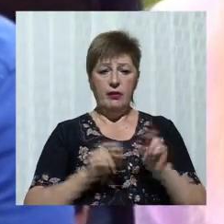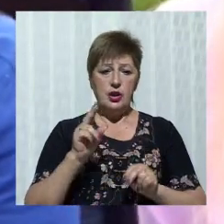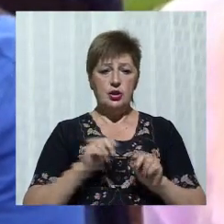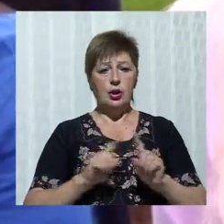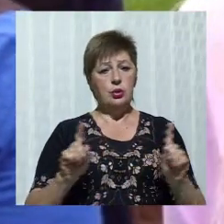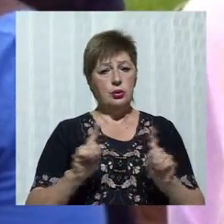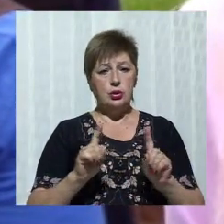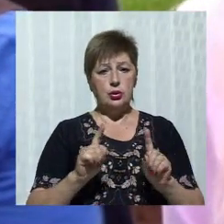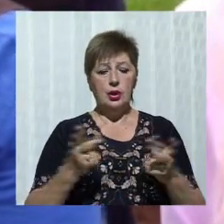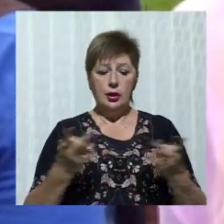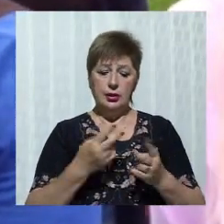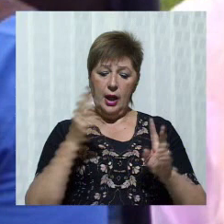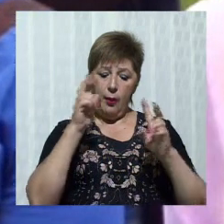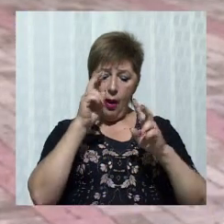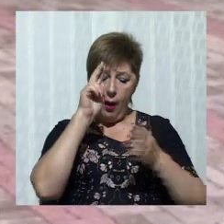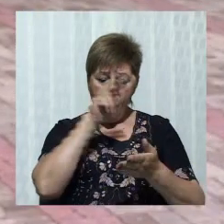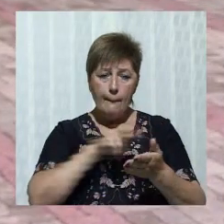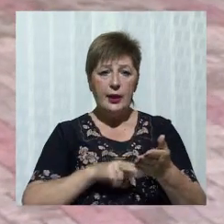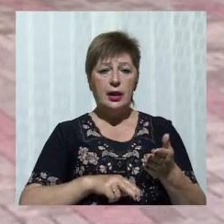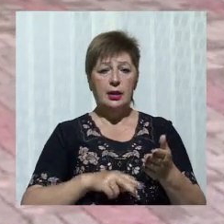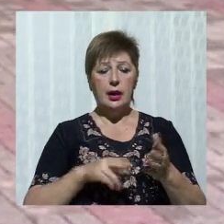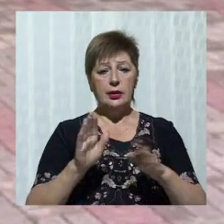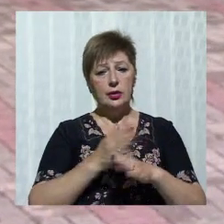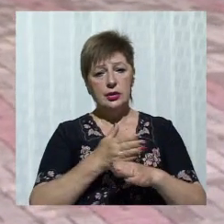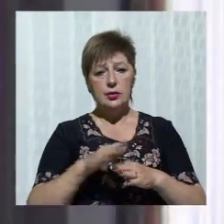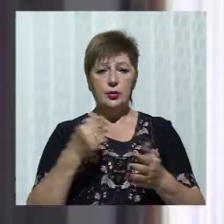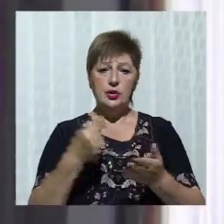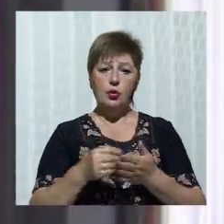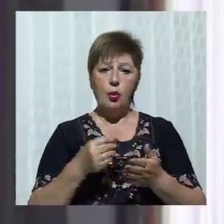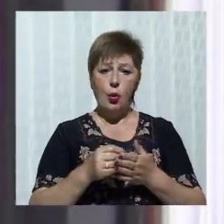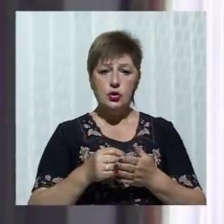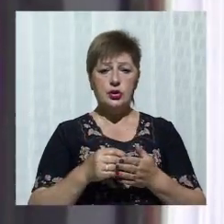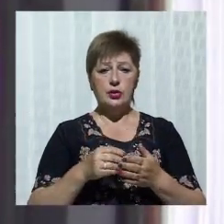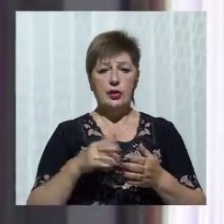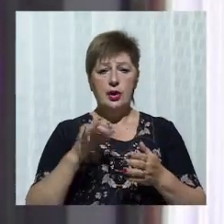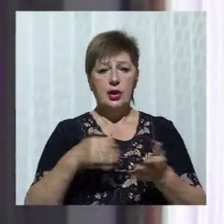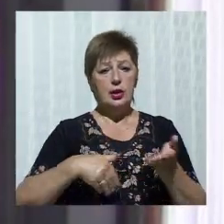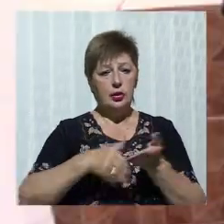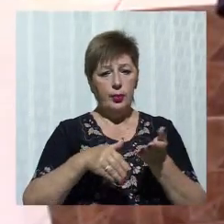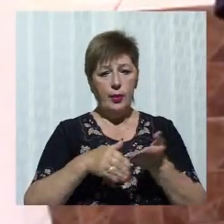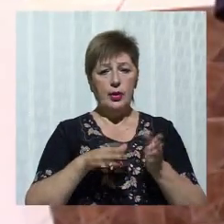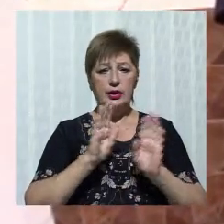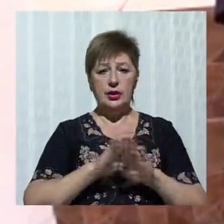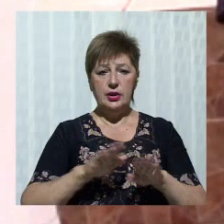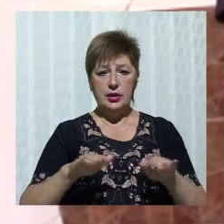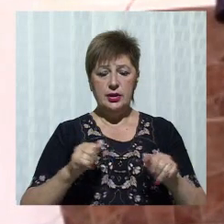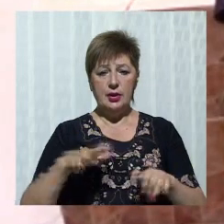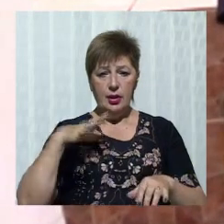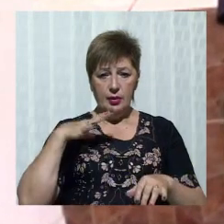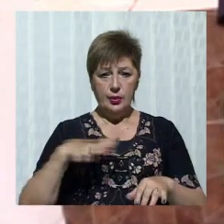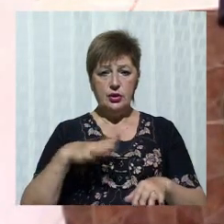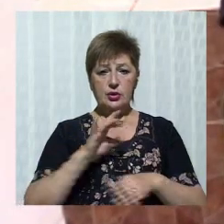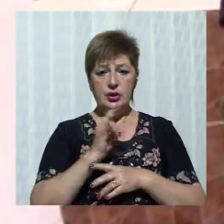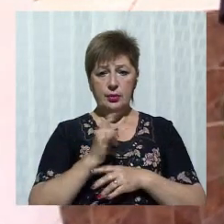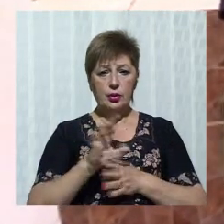треба переглянути розподіл коштів і допомогти дітям. Прийшлося дитину в срочному